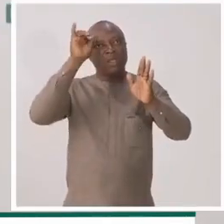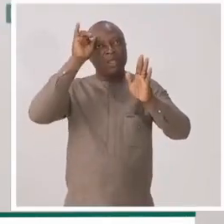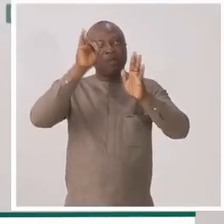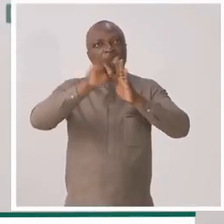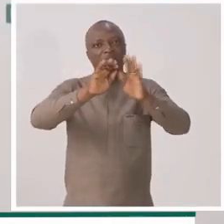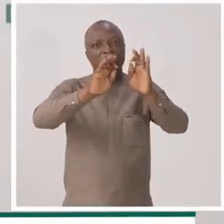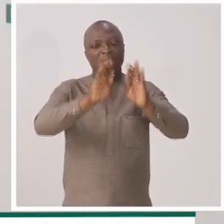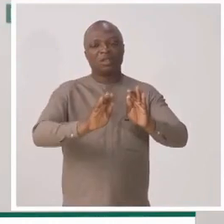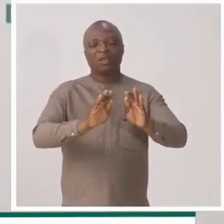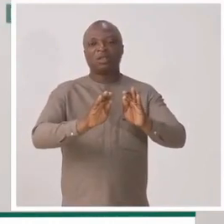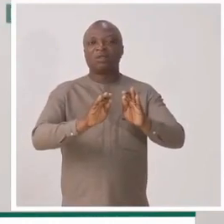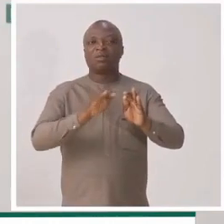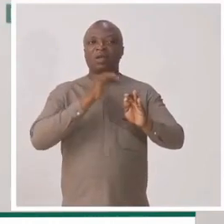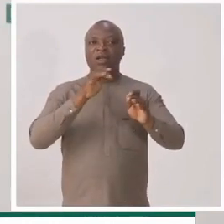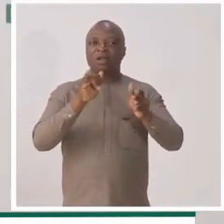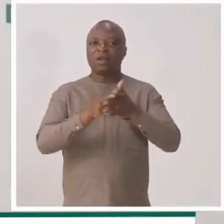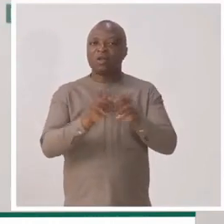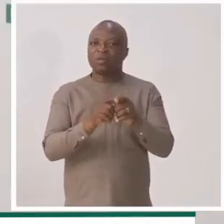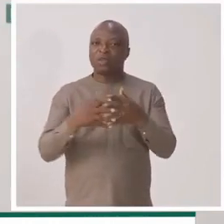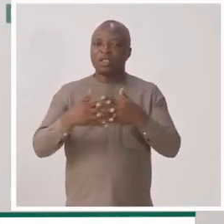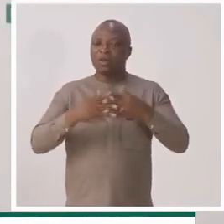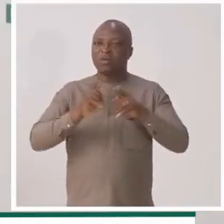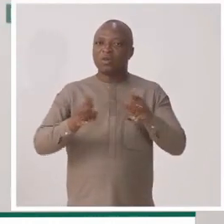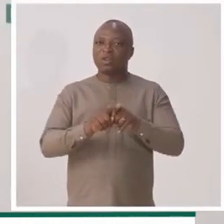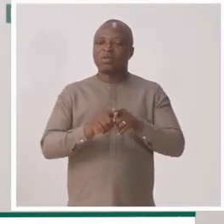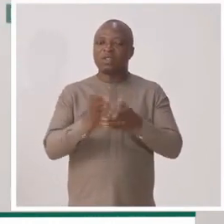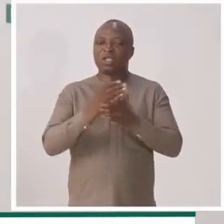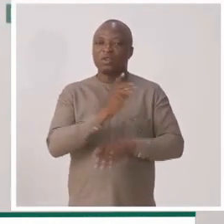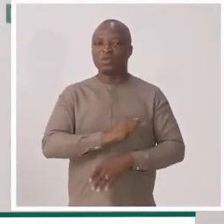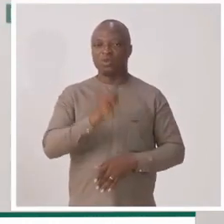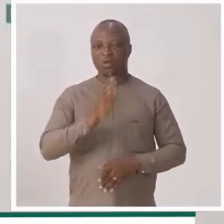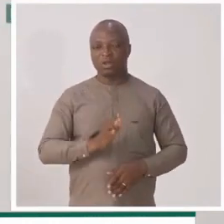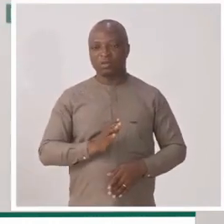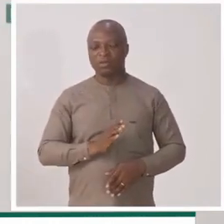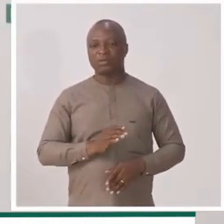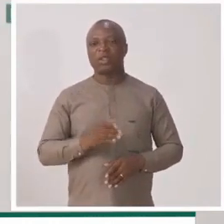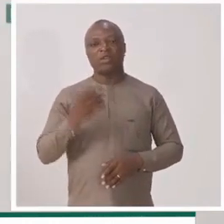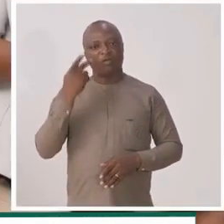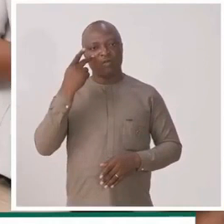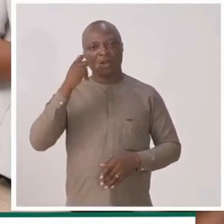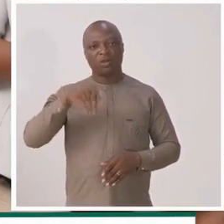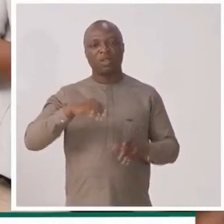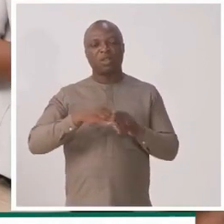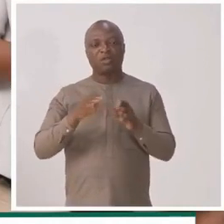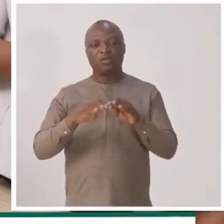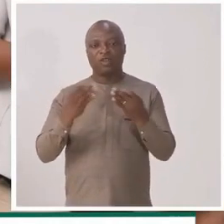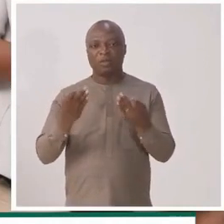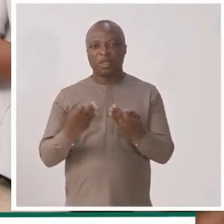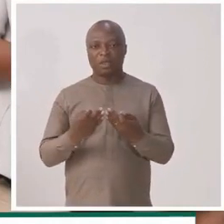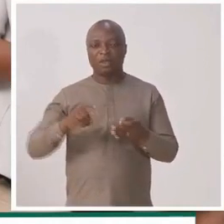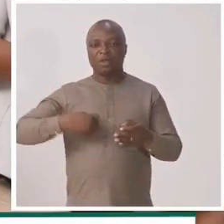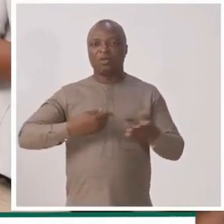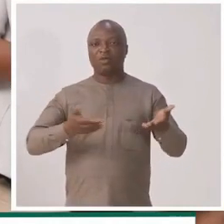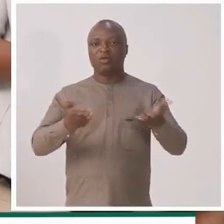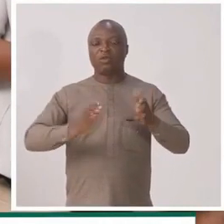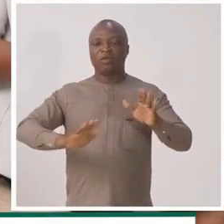image. Elle n'est peut-être pas celle des Américains, mais elle peut être celle des Togolais. Considérer que, dans une famille,